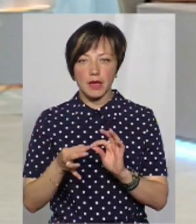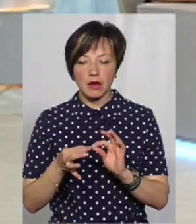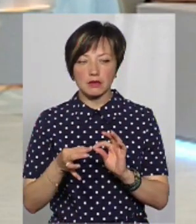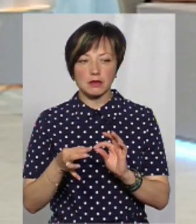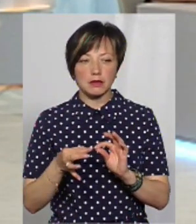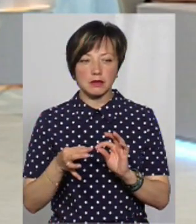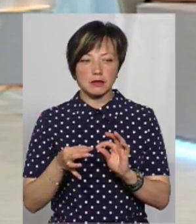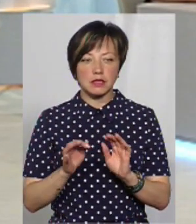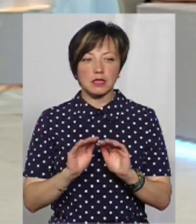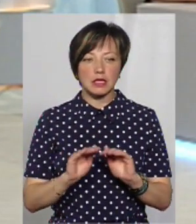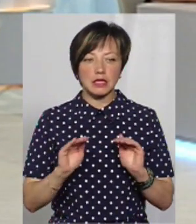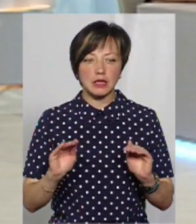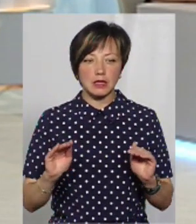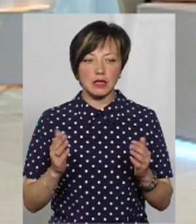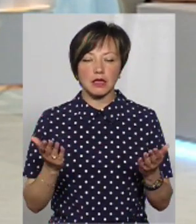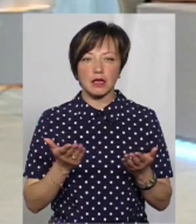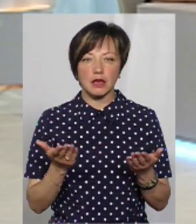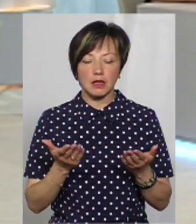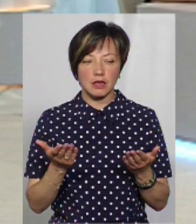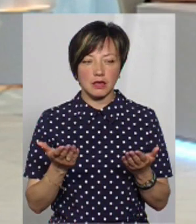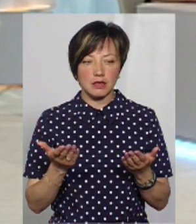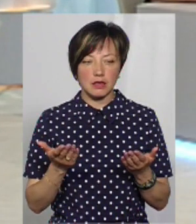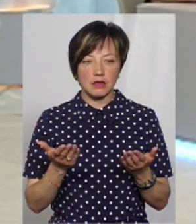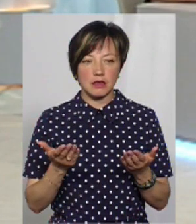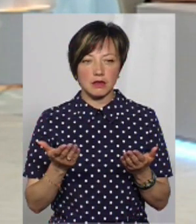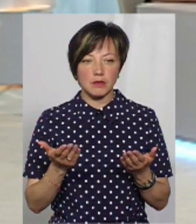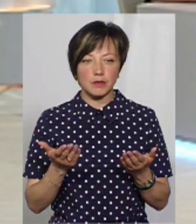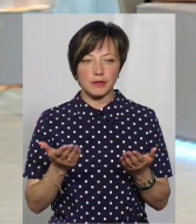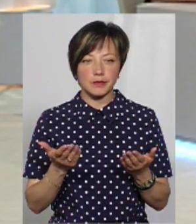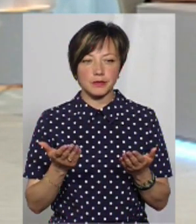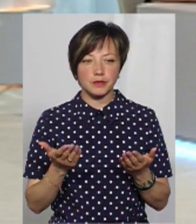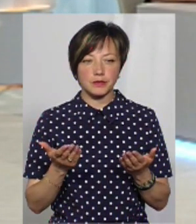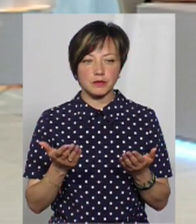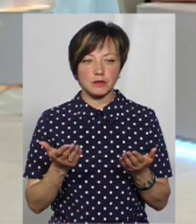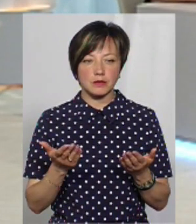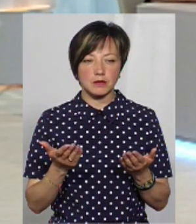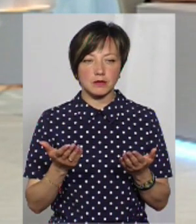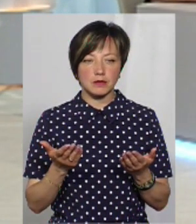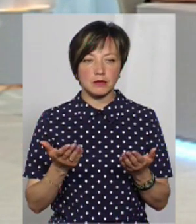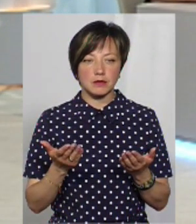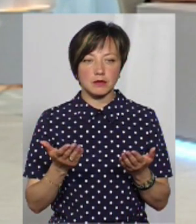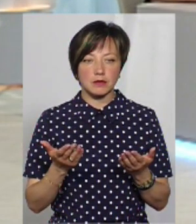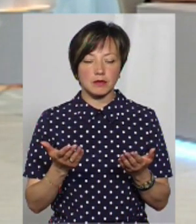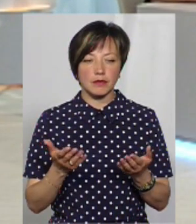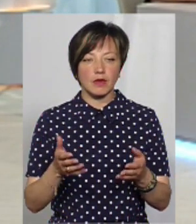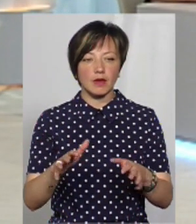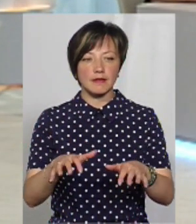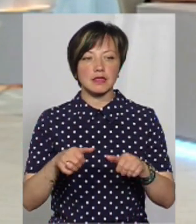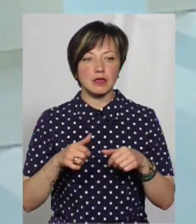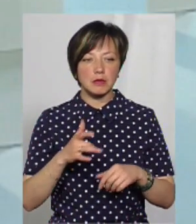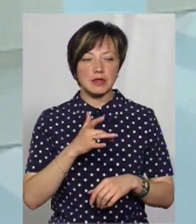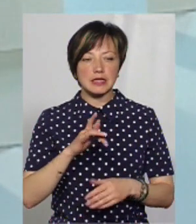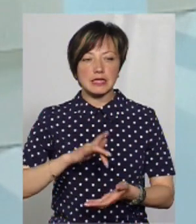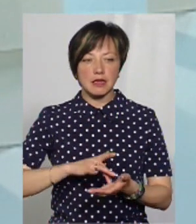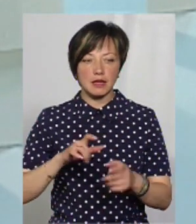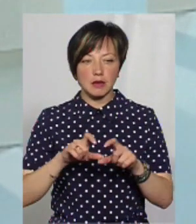Діти, які взяті центрами як неблагополучні,